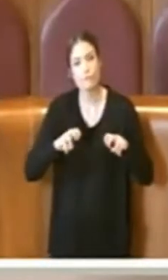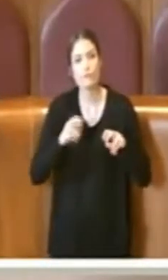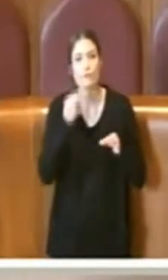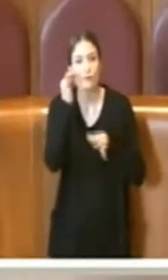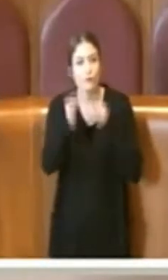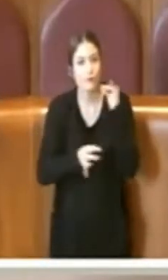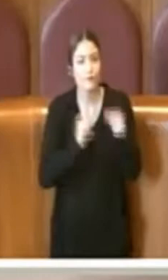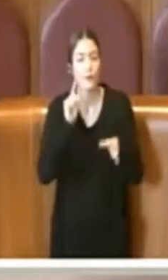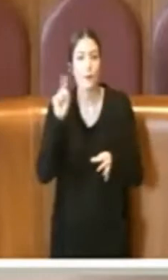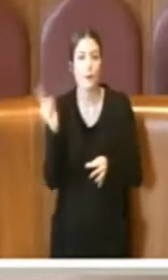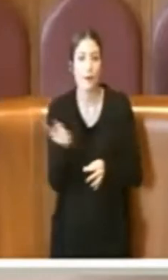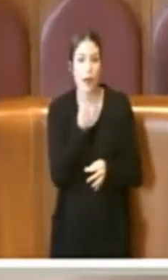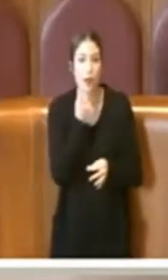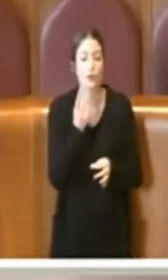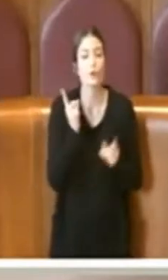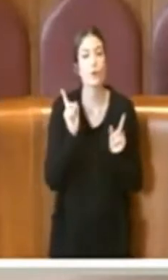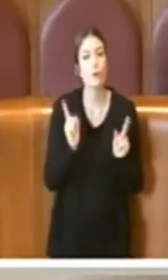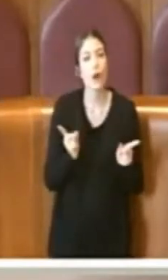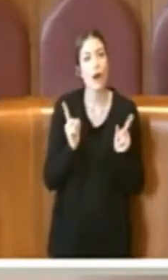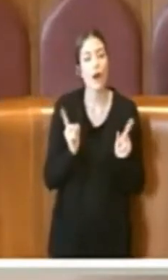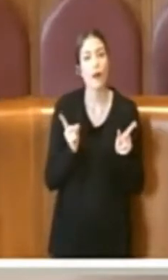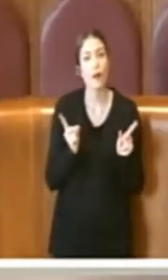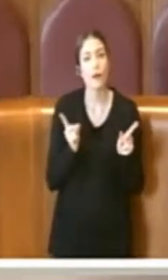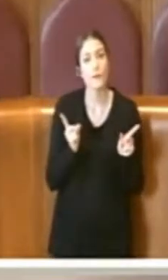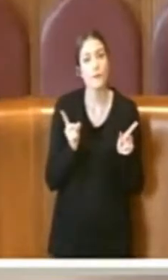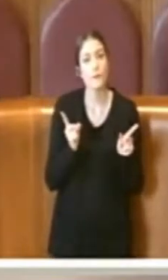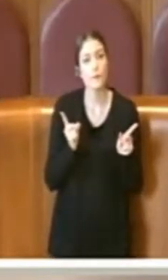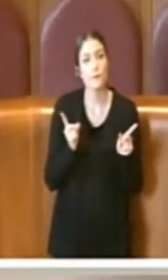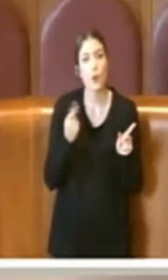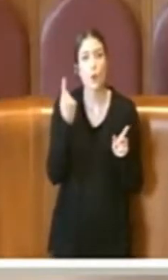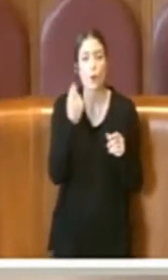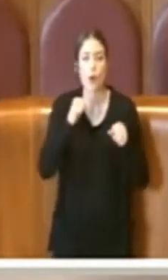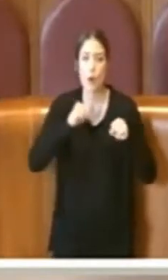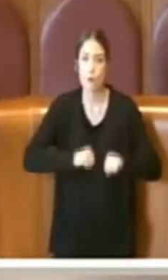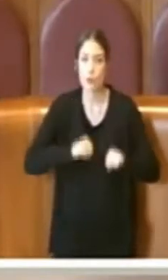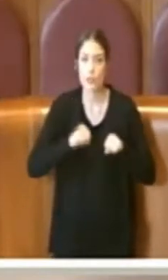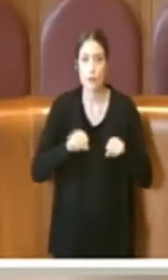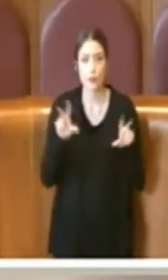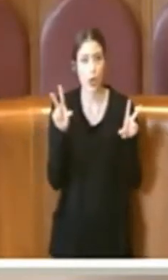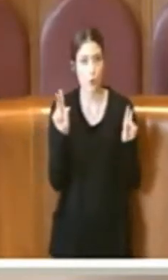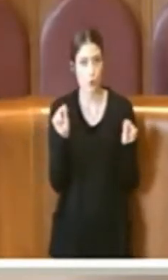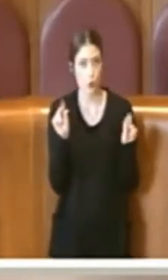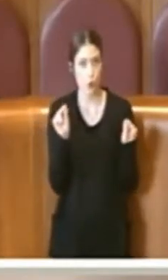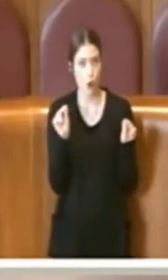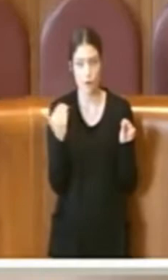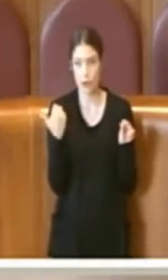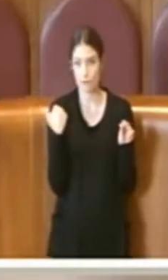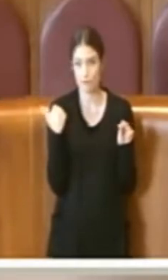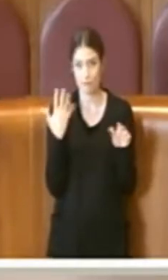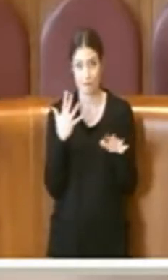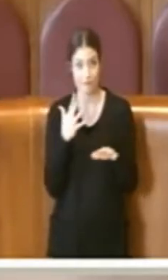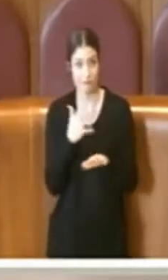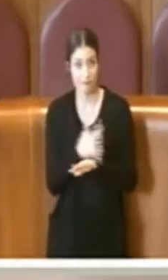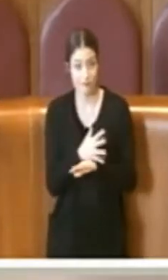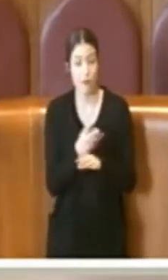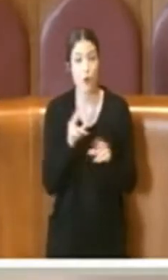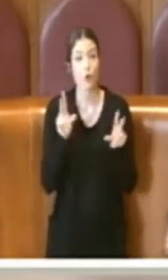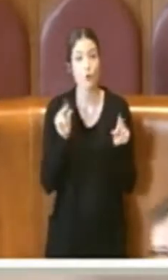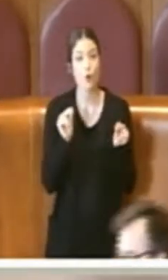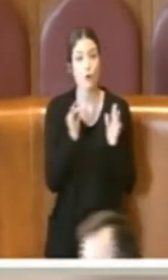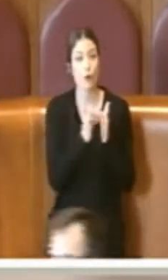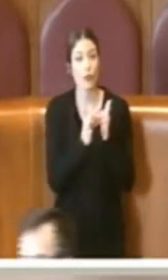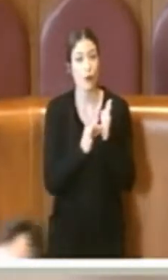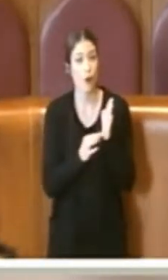quella che è stata una possibilità nuova introdotta dal nuovo regolamento approvato